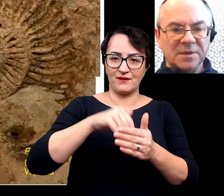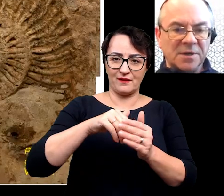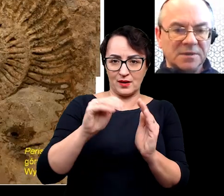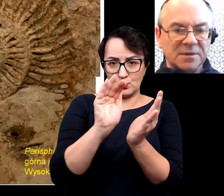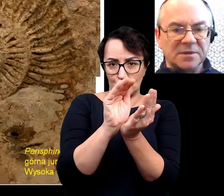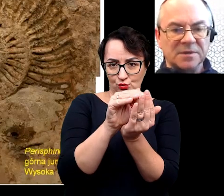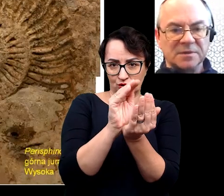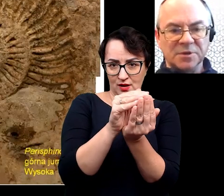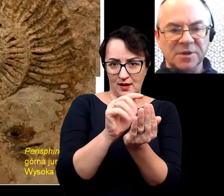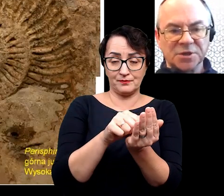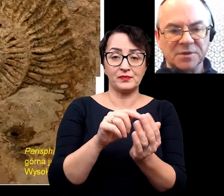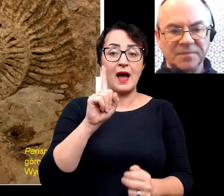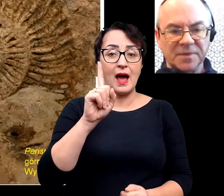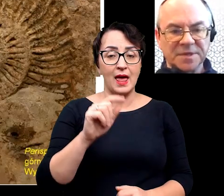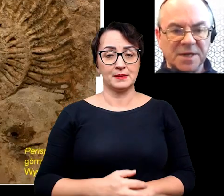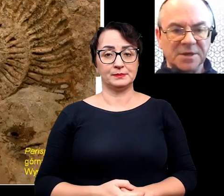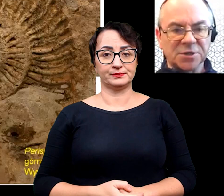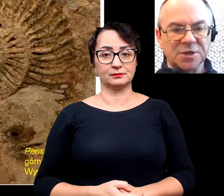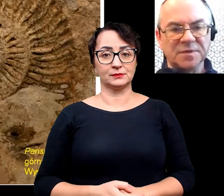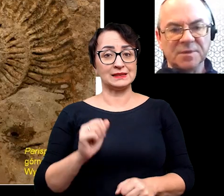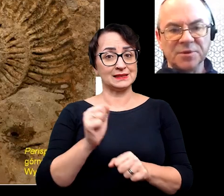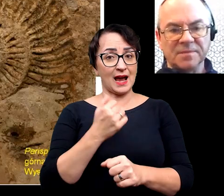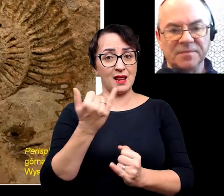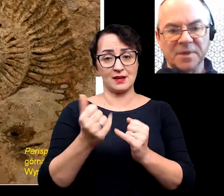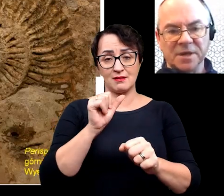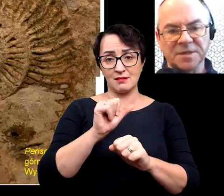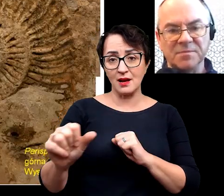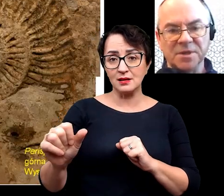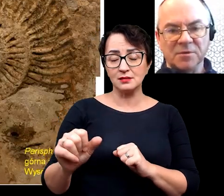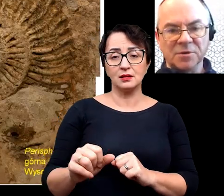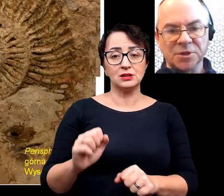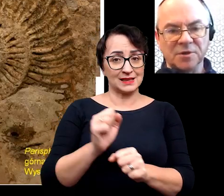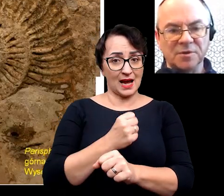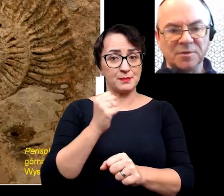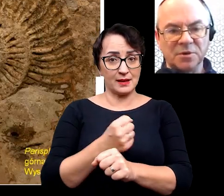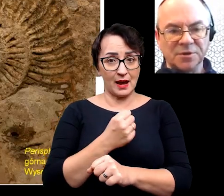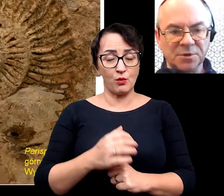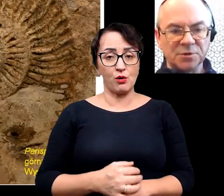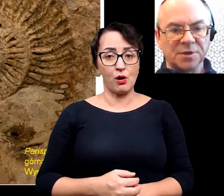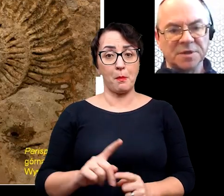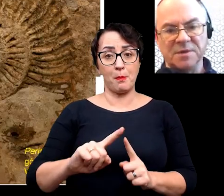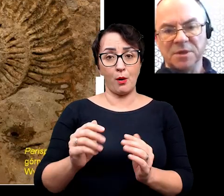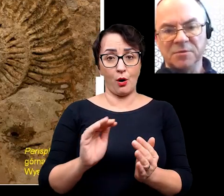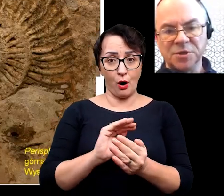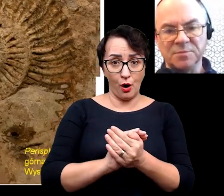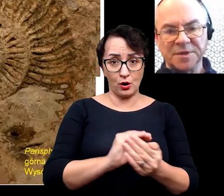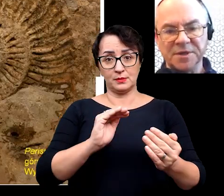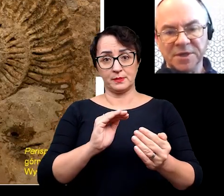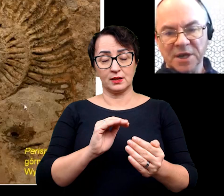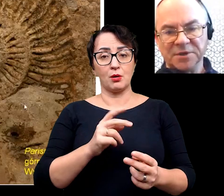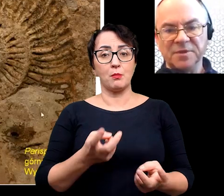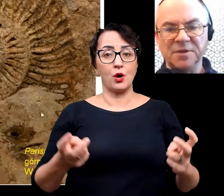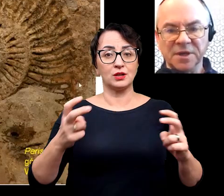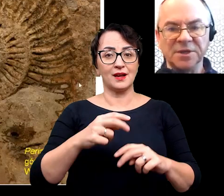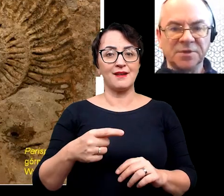muszli. No ale ponieważ w skale, jeżeli występuje jakaś skamieniałość, to po odbiciu takiej skamieniałości